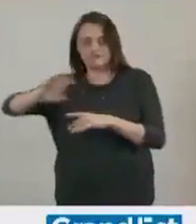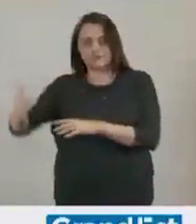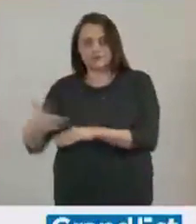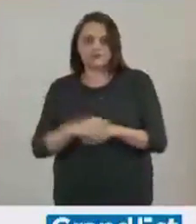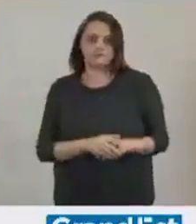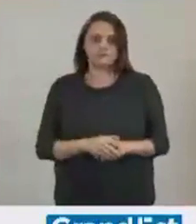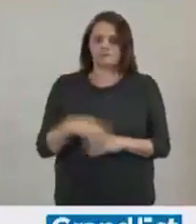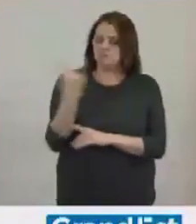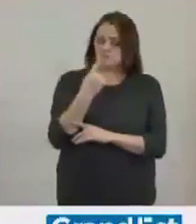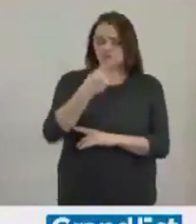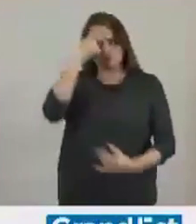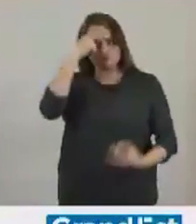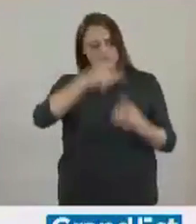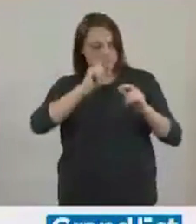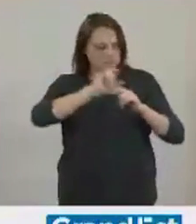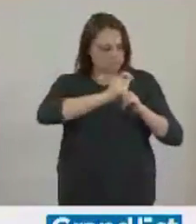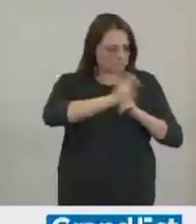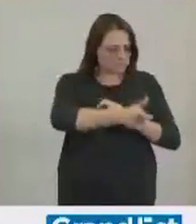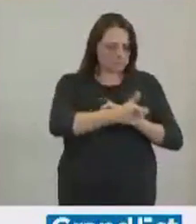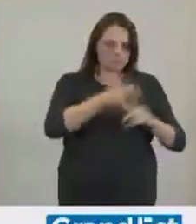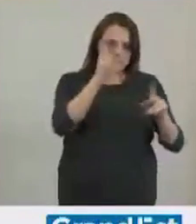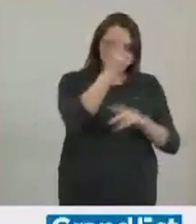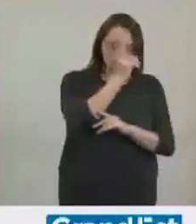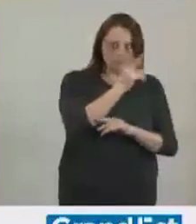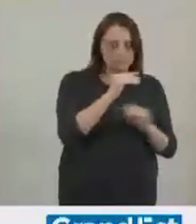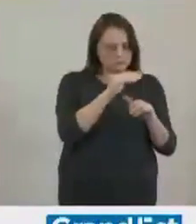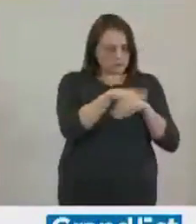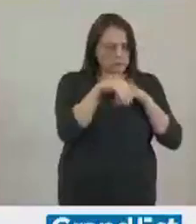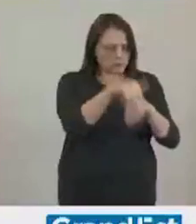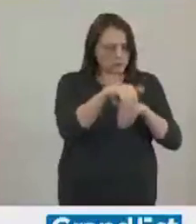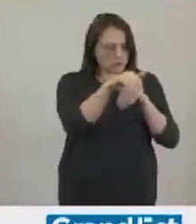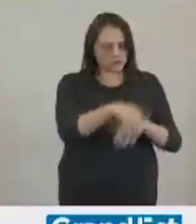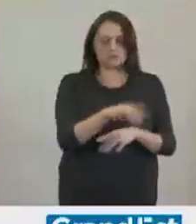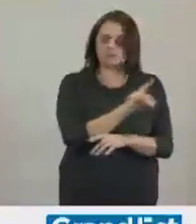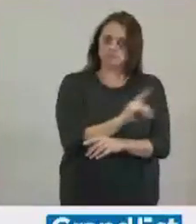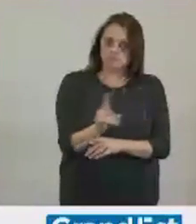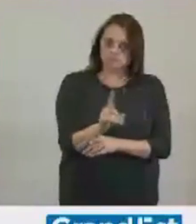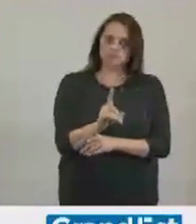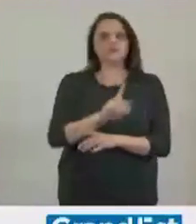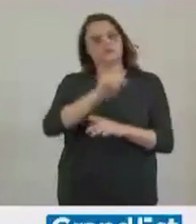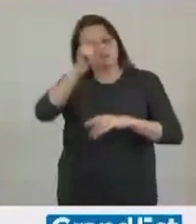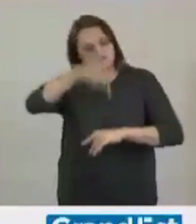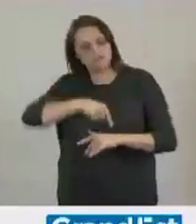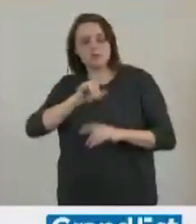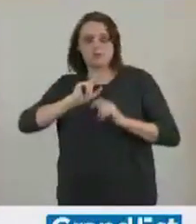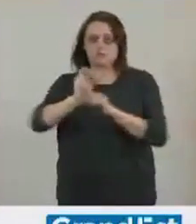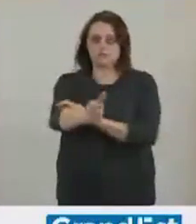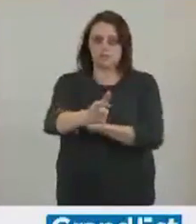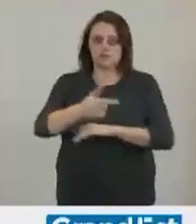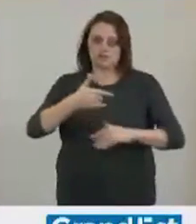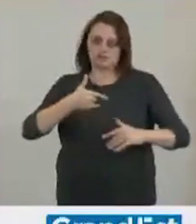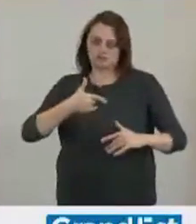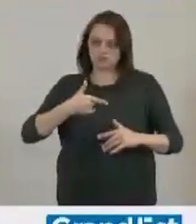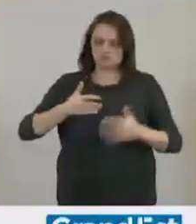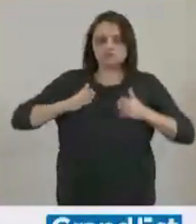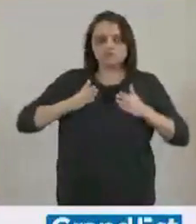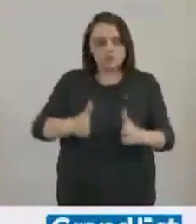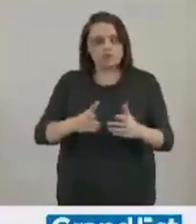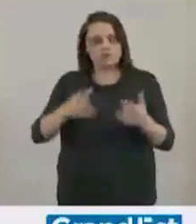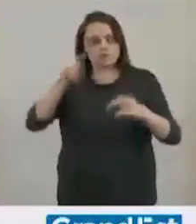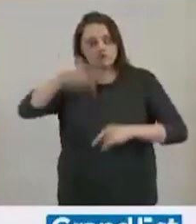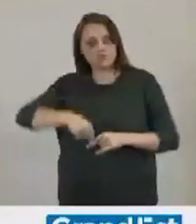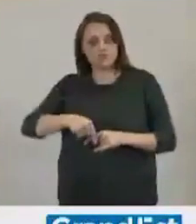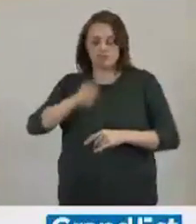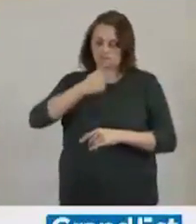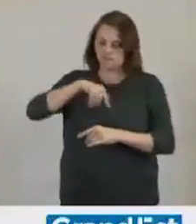démarche conquérante, pour rentrer dans une démarche de transversalité, une démarche de conviction, et une démarche qui va emmener notre territoire de manière extrêmement convaincue,